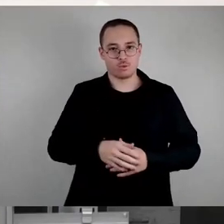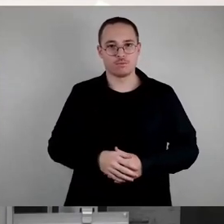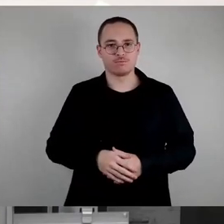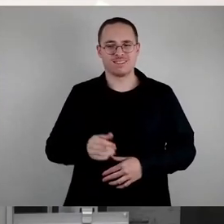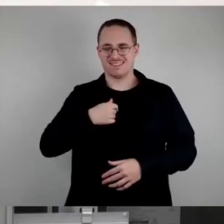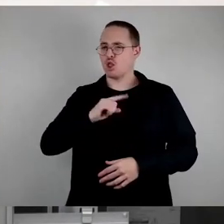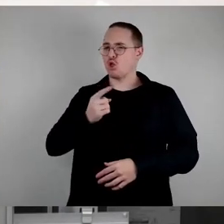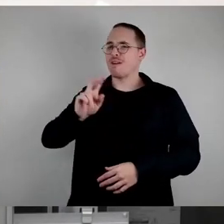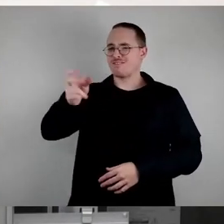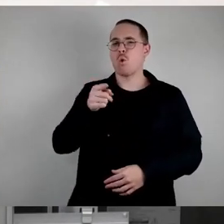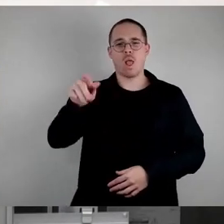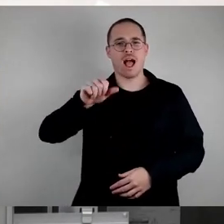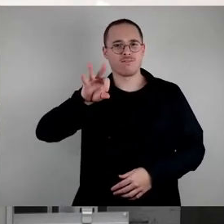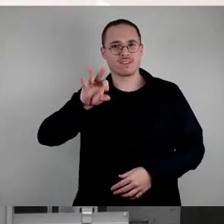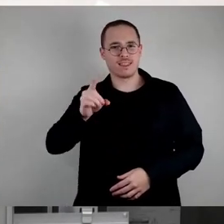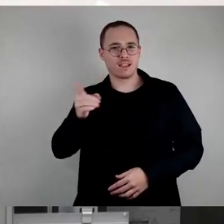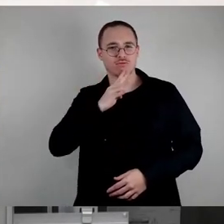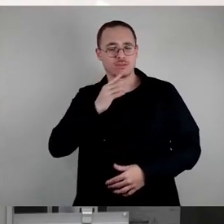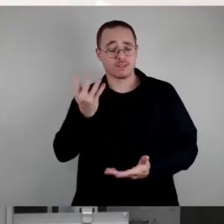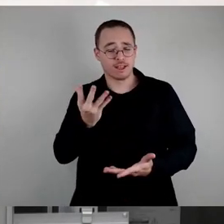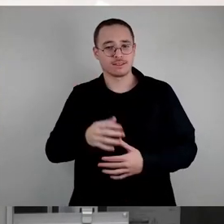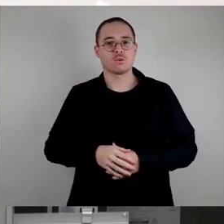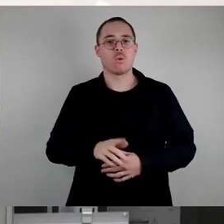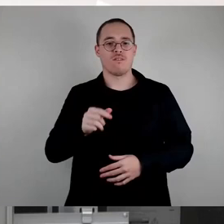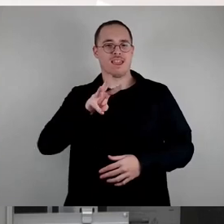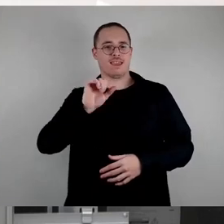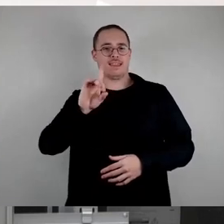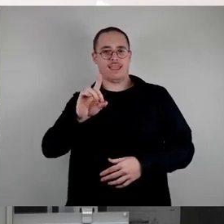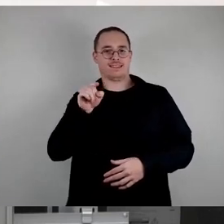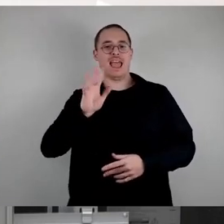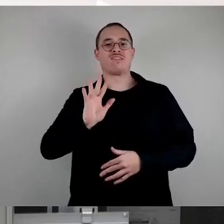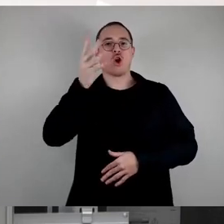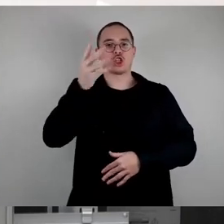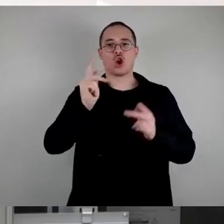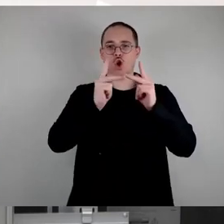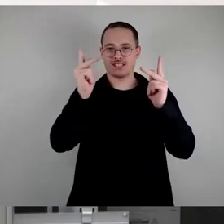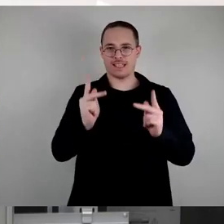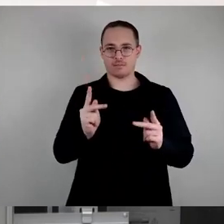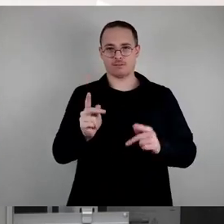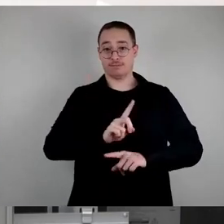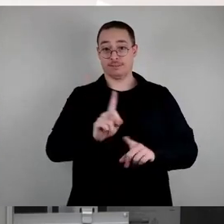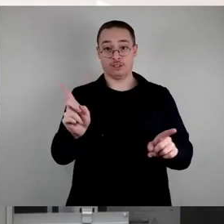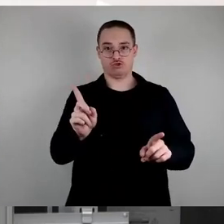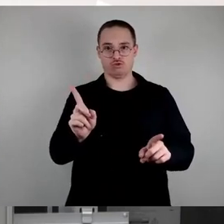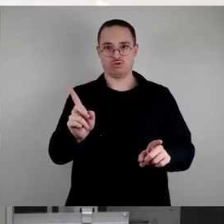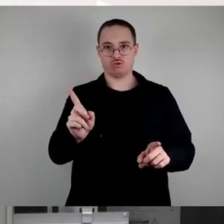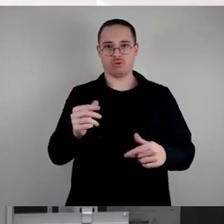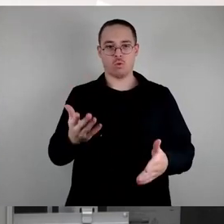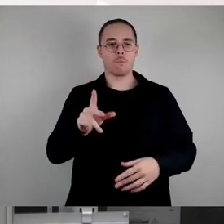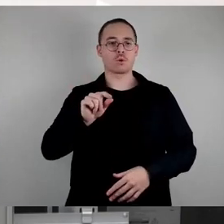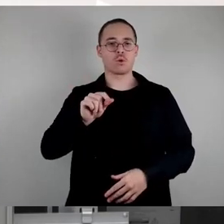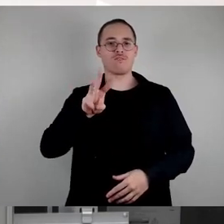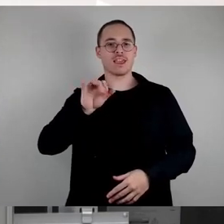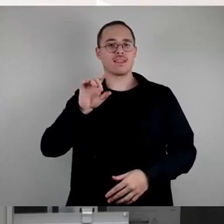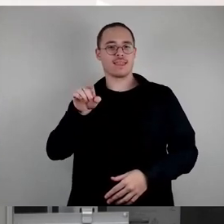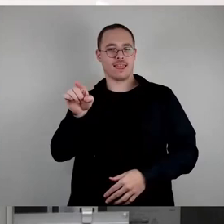Erfolgsrezept. Also Sie sagen, die WED ist kein Erfolgskonzept. Das heißt, die gebauten Wohnungen der WED sind für